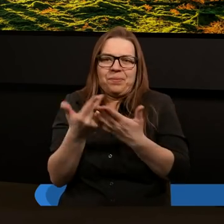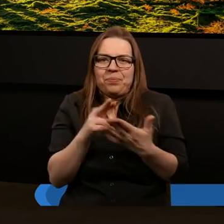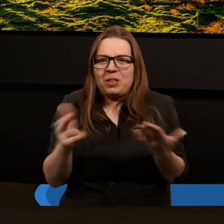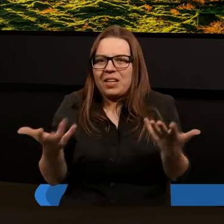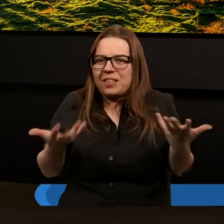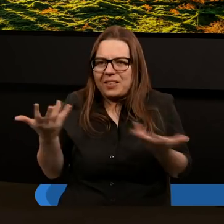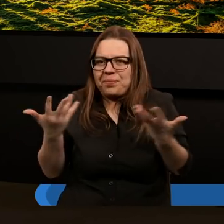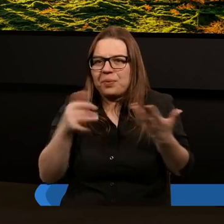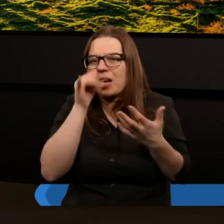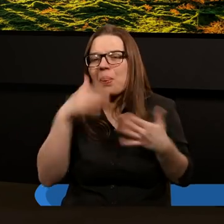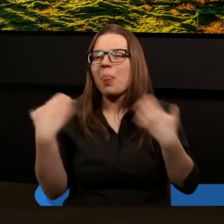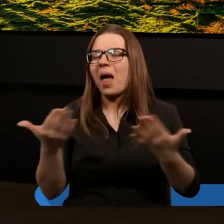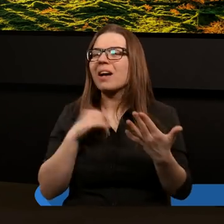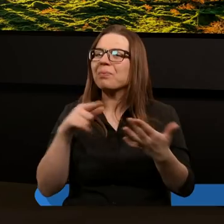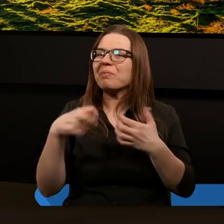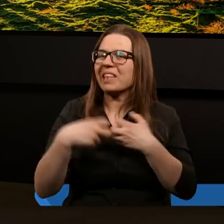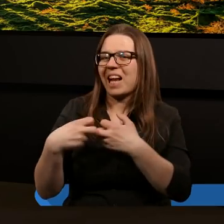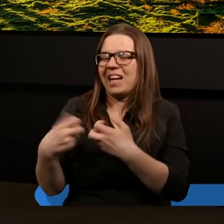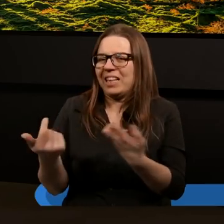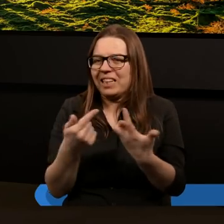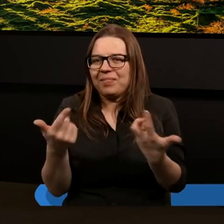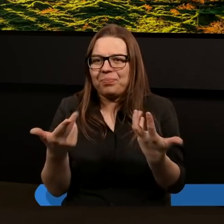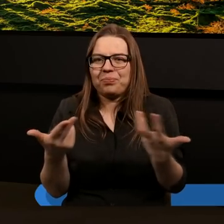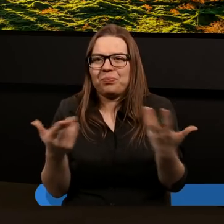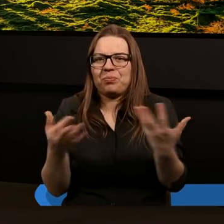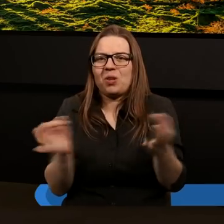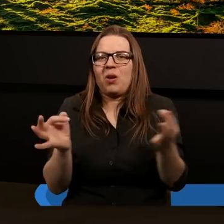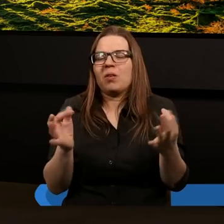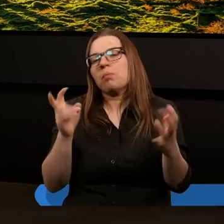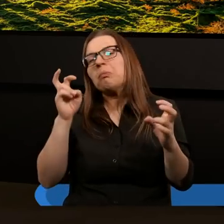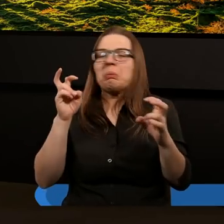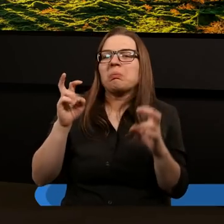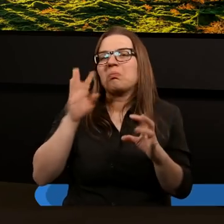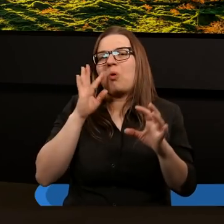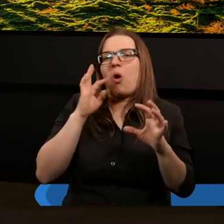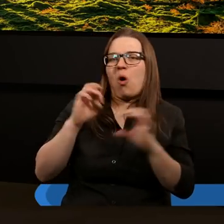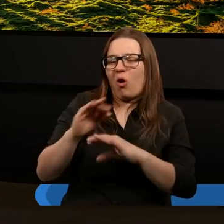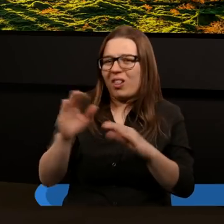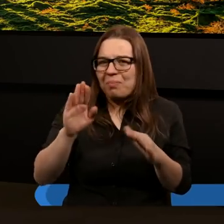którym się nadaje cechy. No, ochrony boskiej.